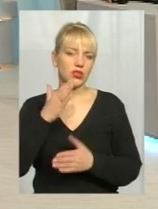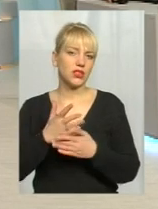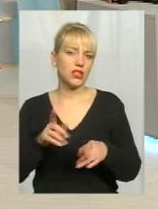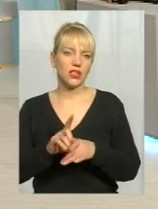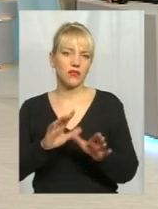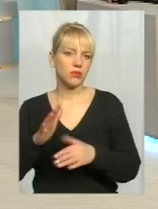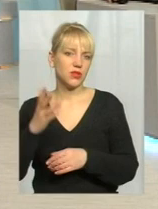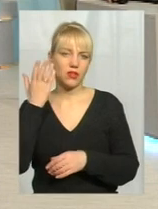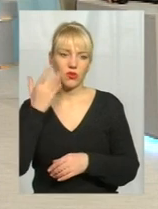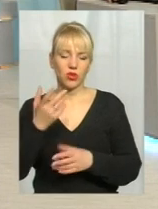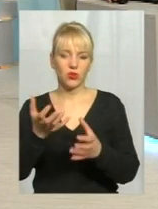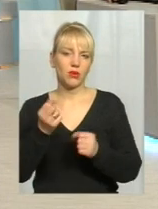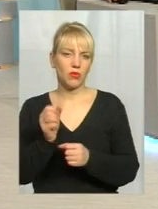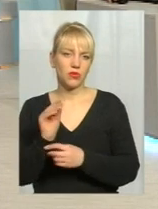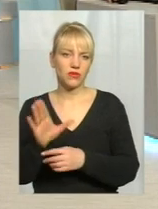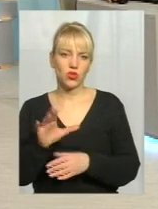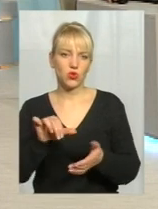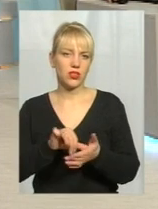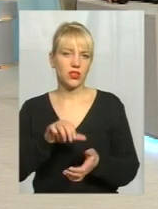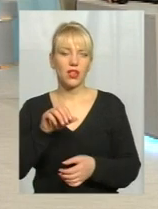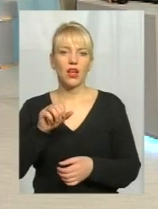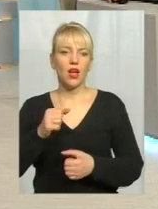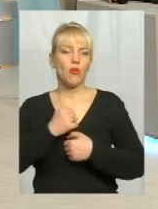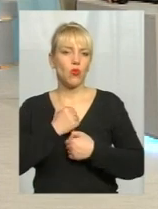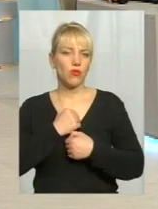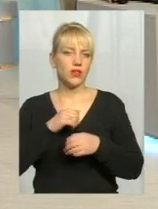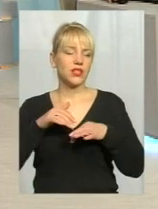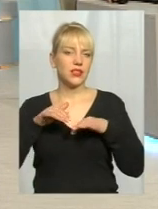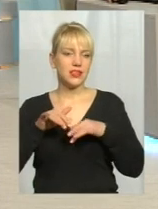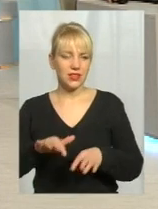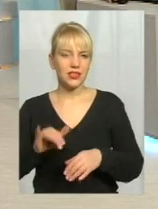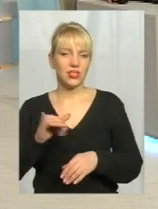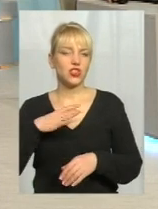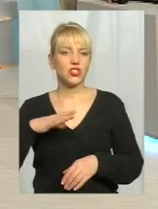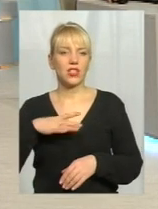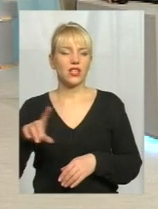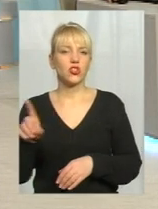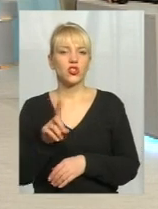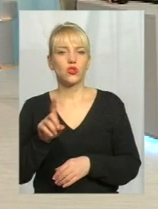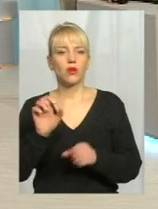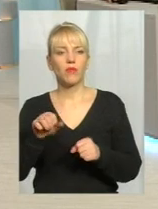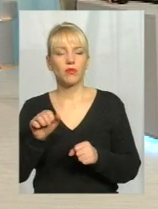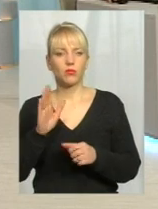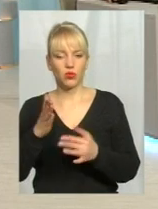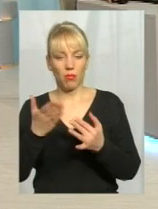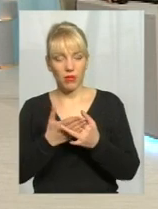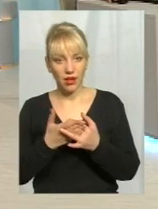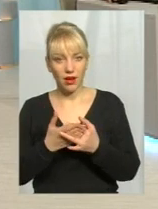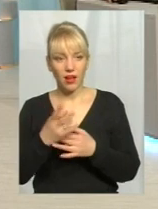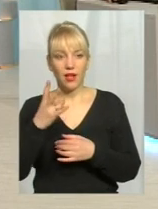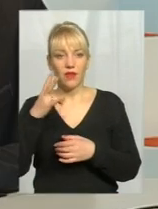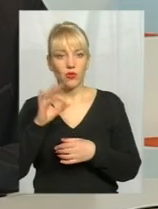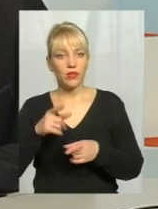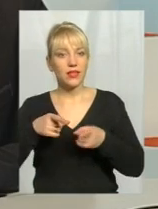коли він отримав посвідчення учасника бойових дій і чекає, мабуть, буде пільга. А